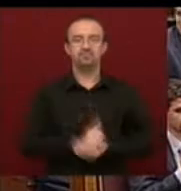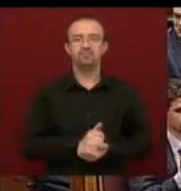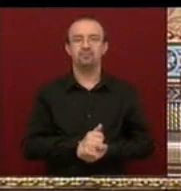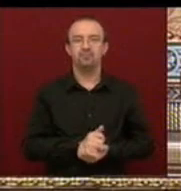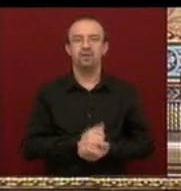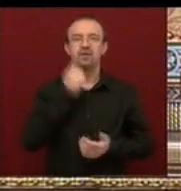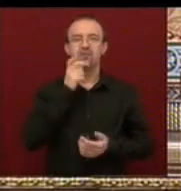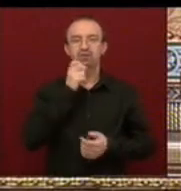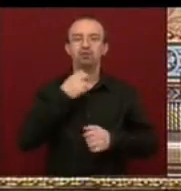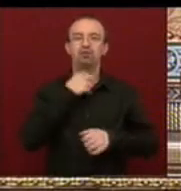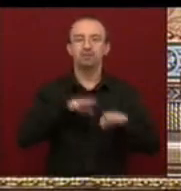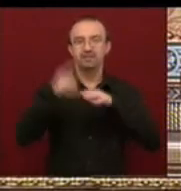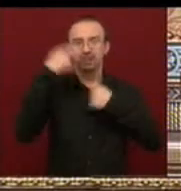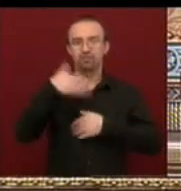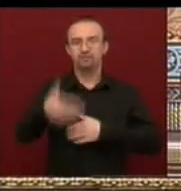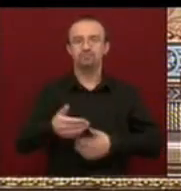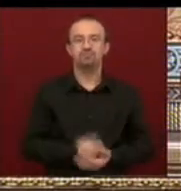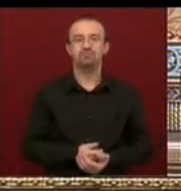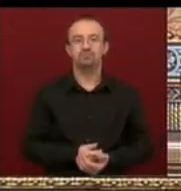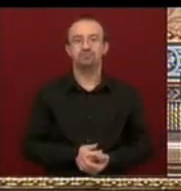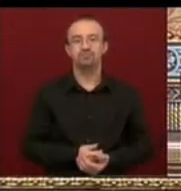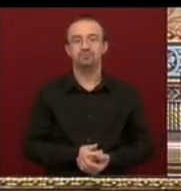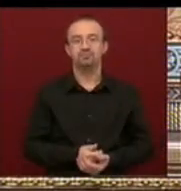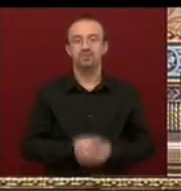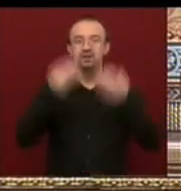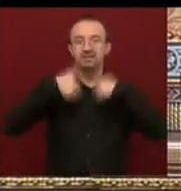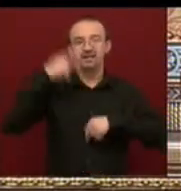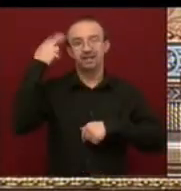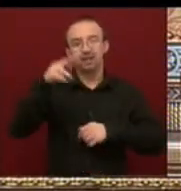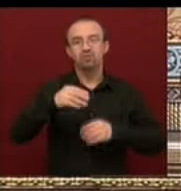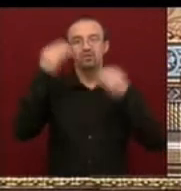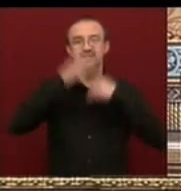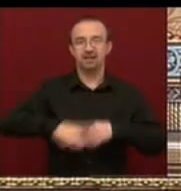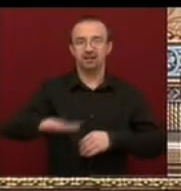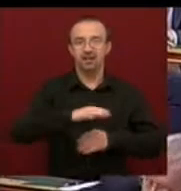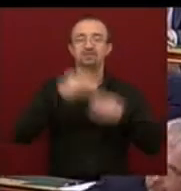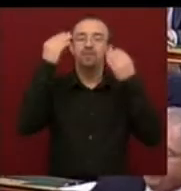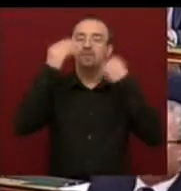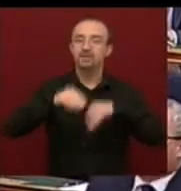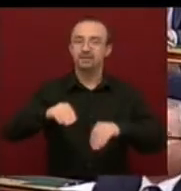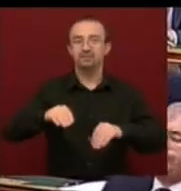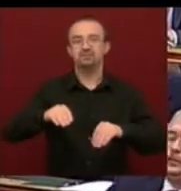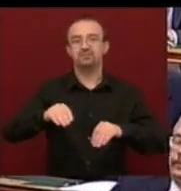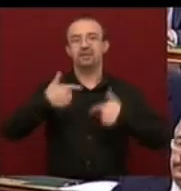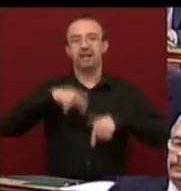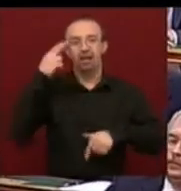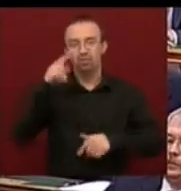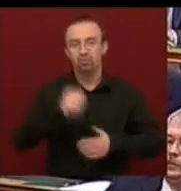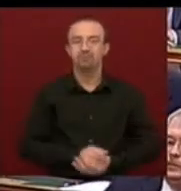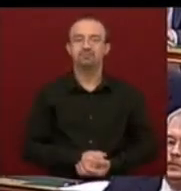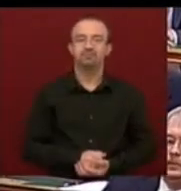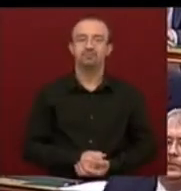Matos György miniszter úr ér a szó. Tisztelt elnök úr, tisztelt ház, tisztelt elnök úr.